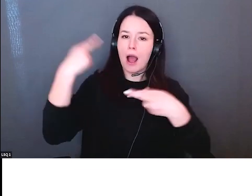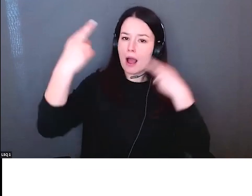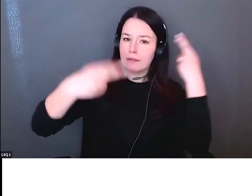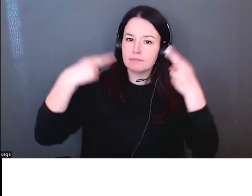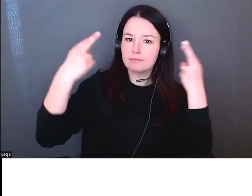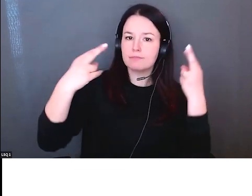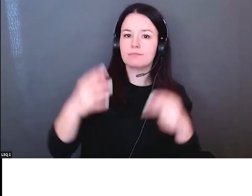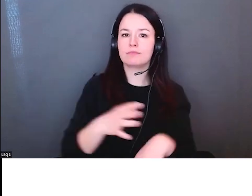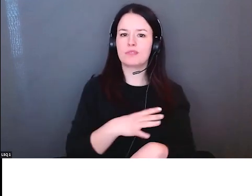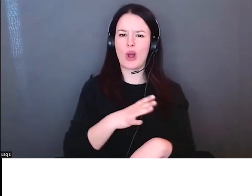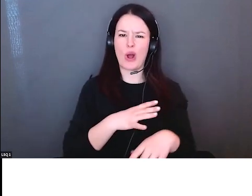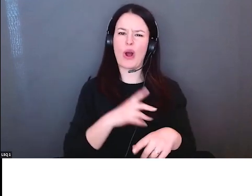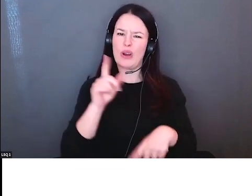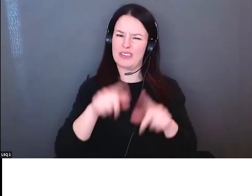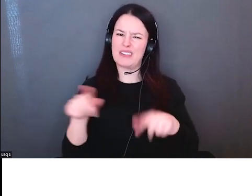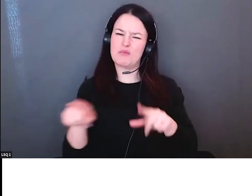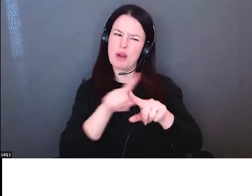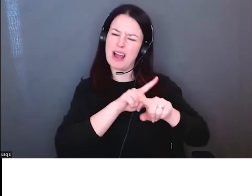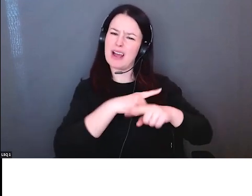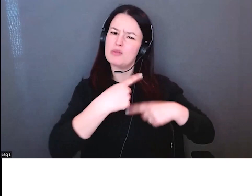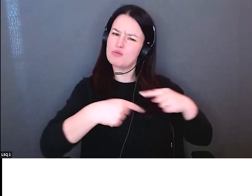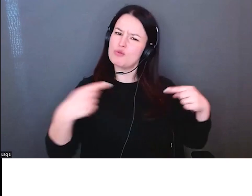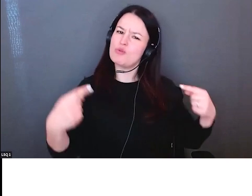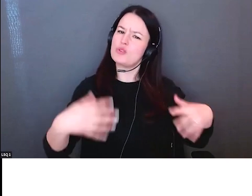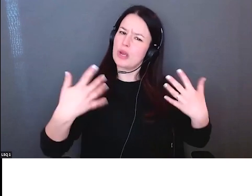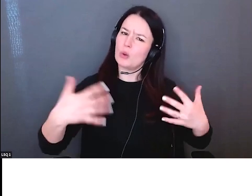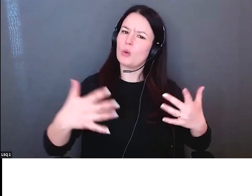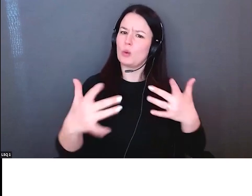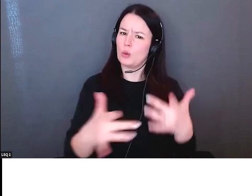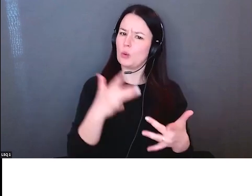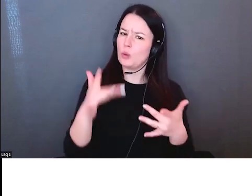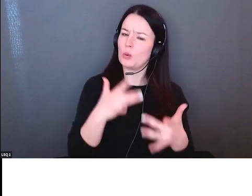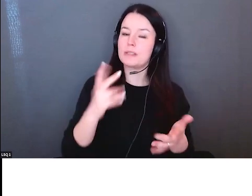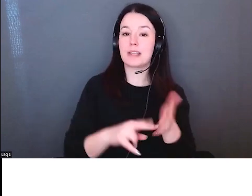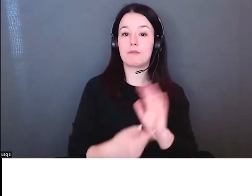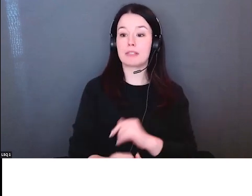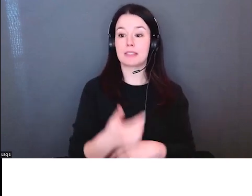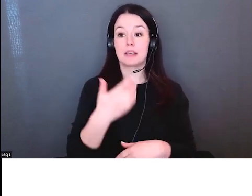l'email, mais aussi sera disponible sur le site web.